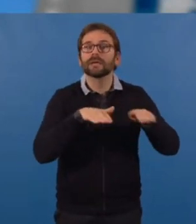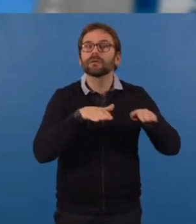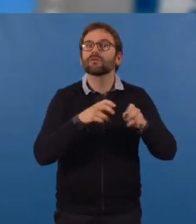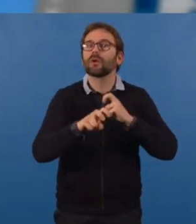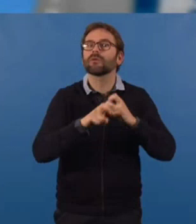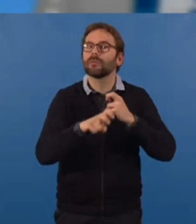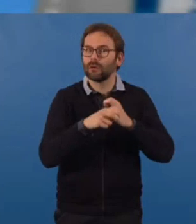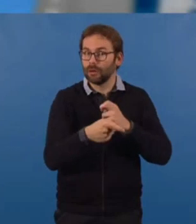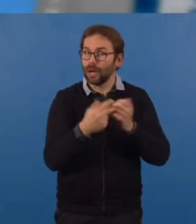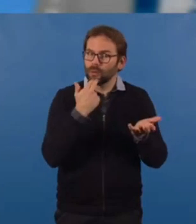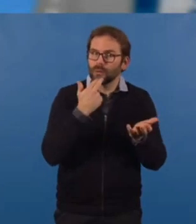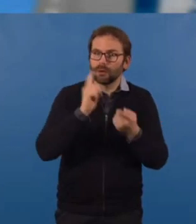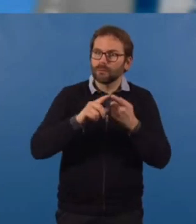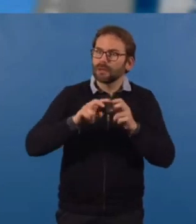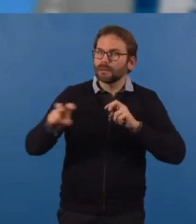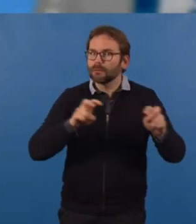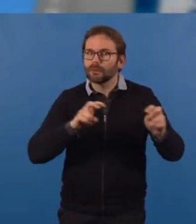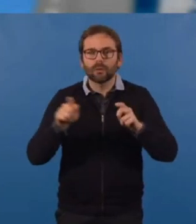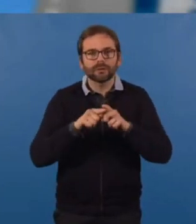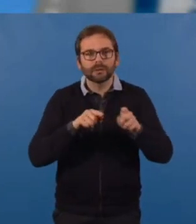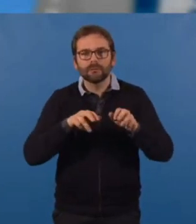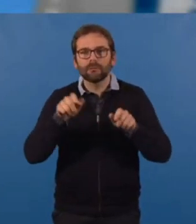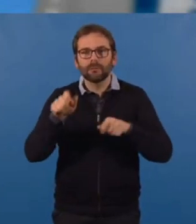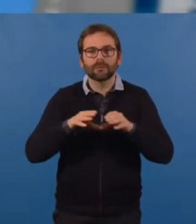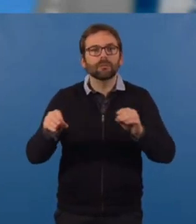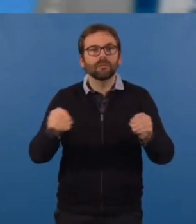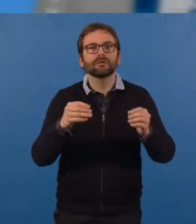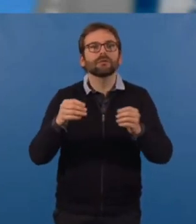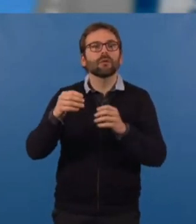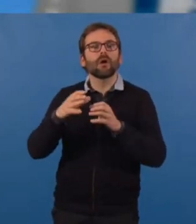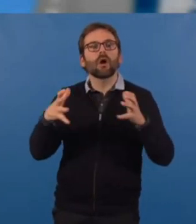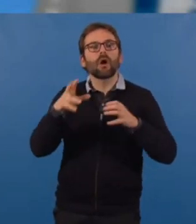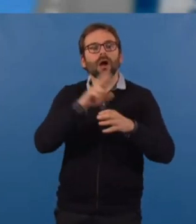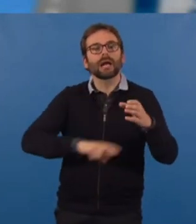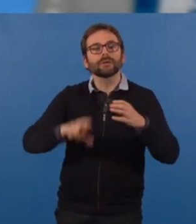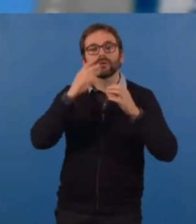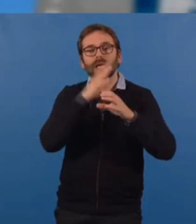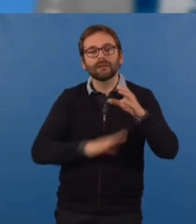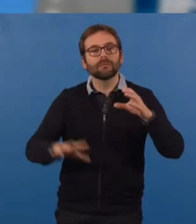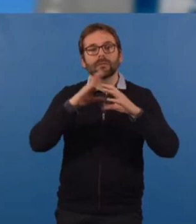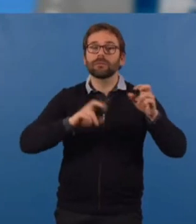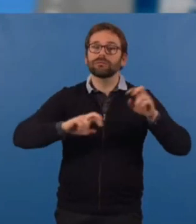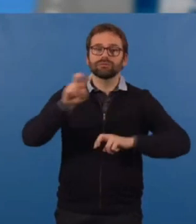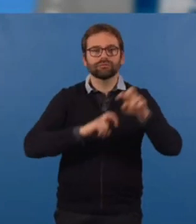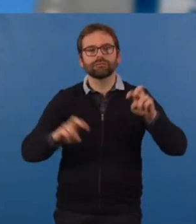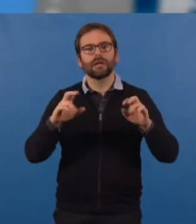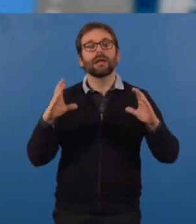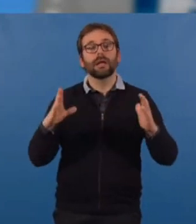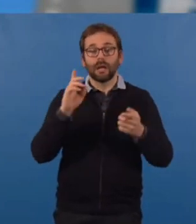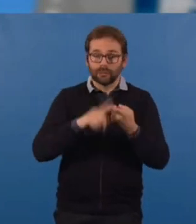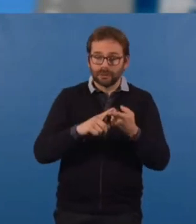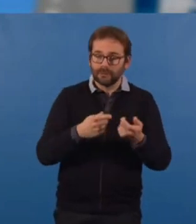qui serait utile aux déplacements et aux mobilités des populations de la grande région nantaise, au développement du service public des transports, au